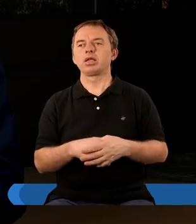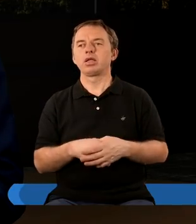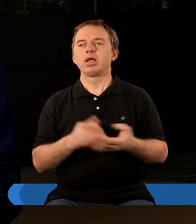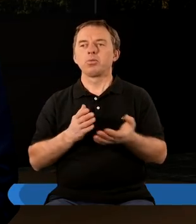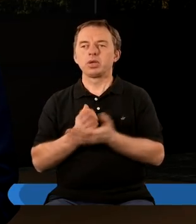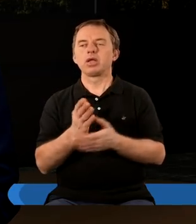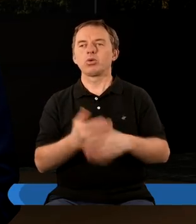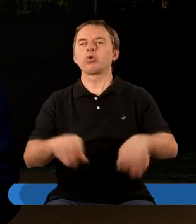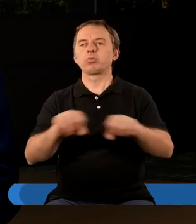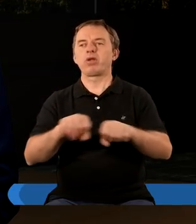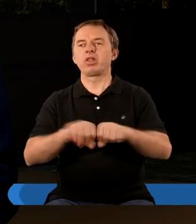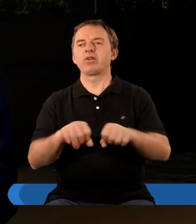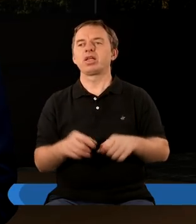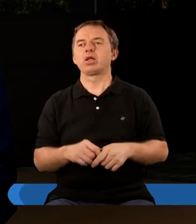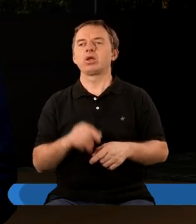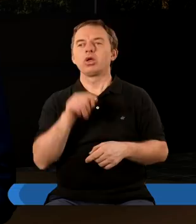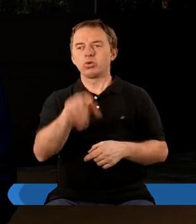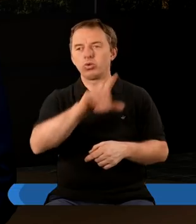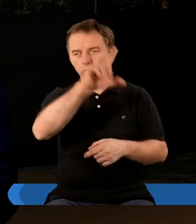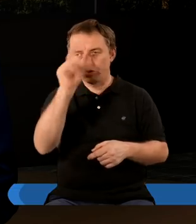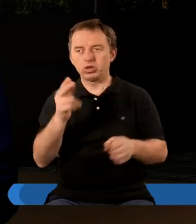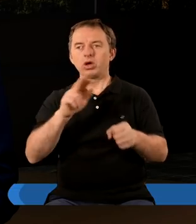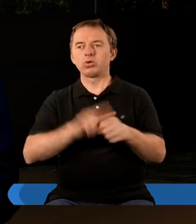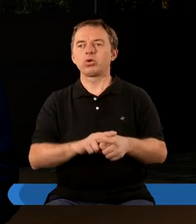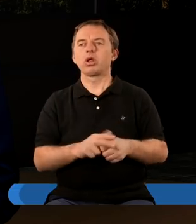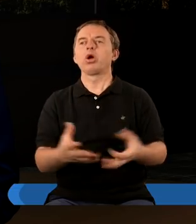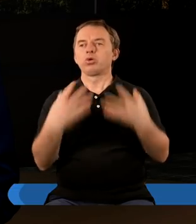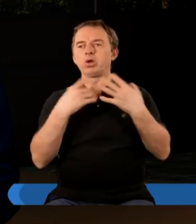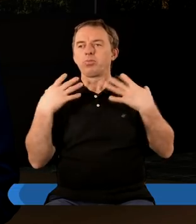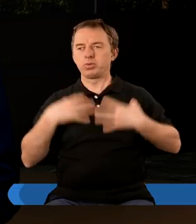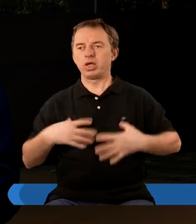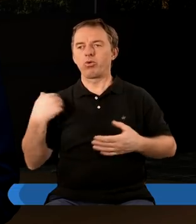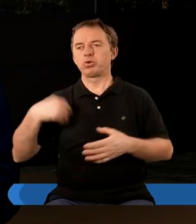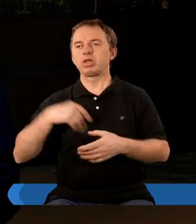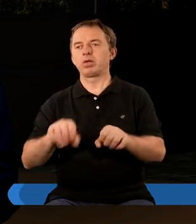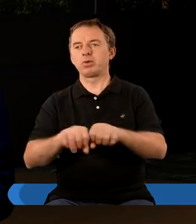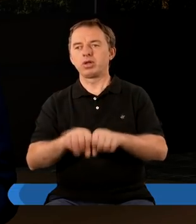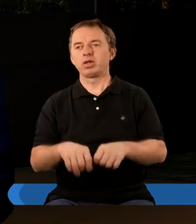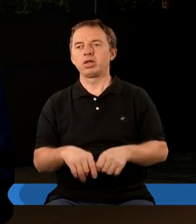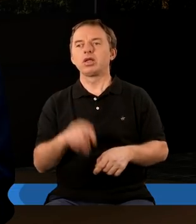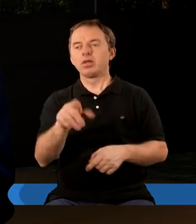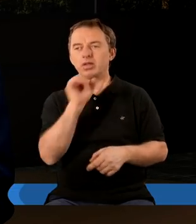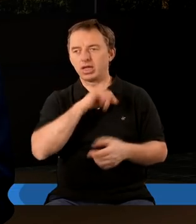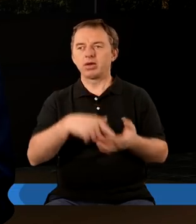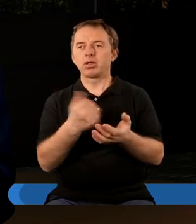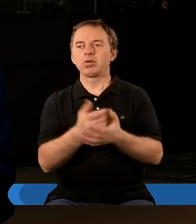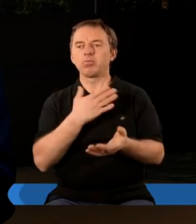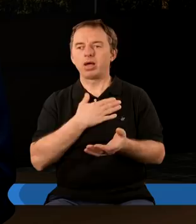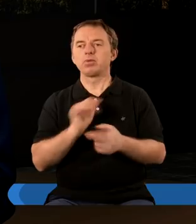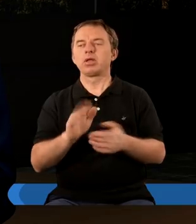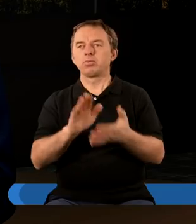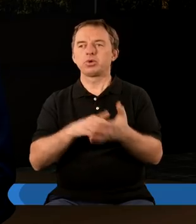przez usprawiedliwienie. Tutaj są ludzie, którzy otrzymali białą szatę sprawiedliwości. I w Starym i w Nowym Testamencie mamy